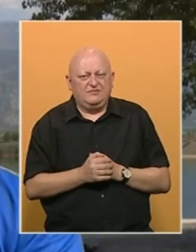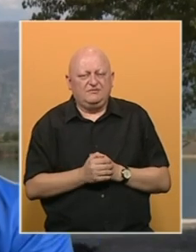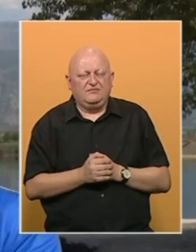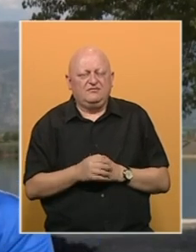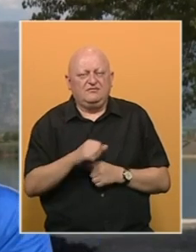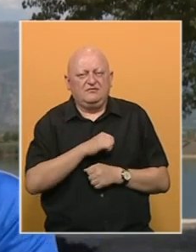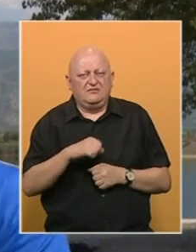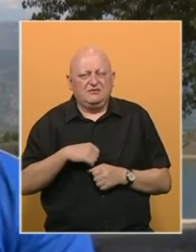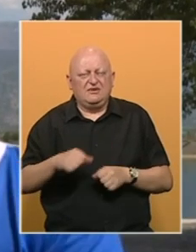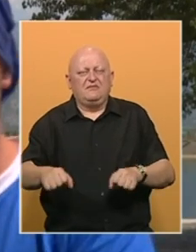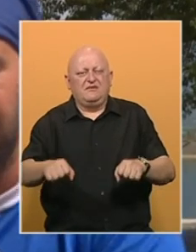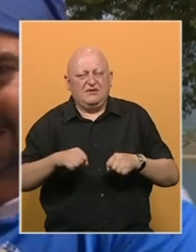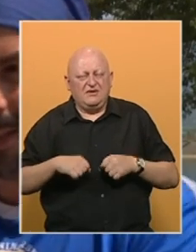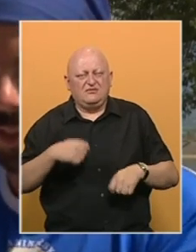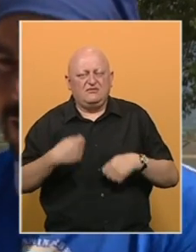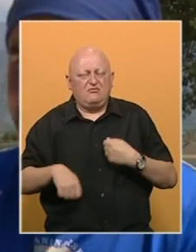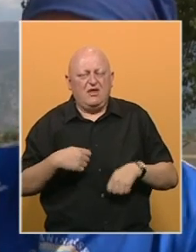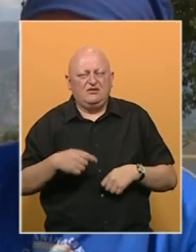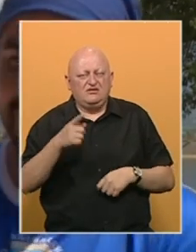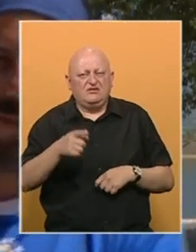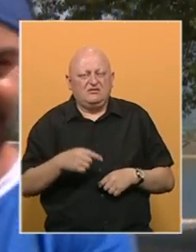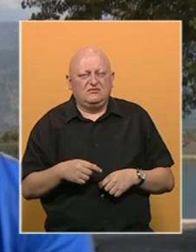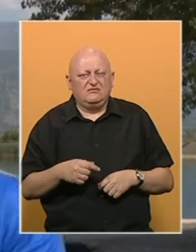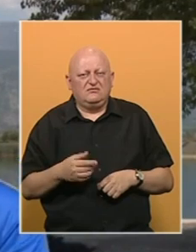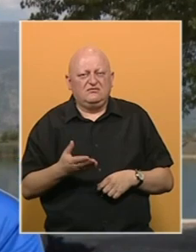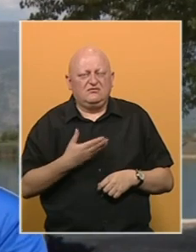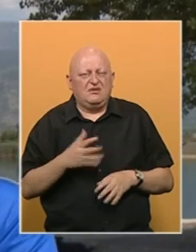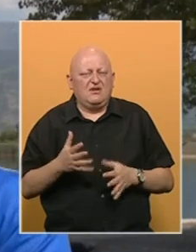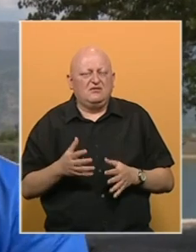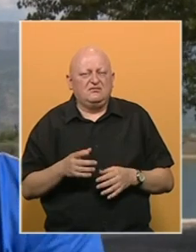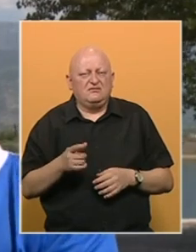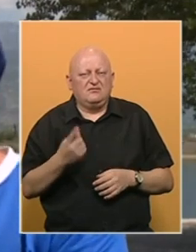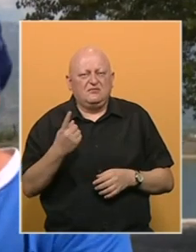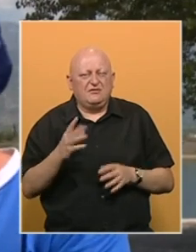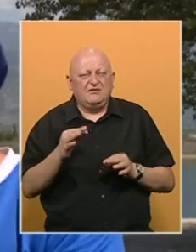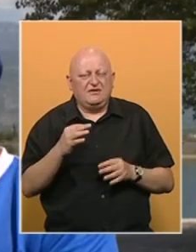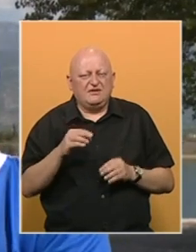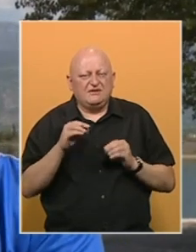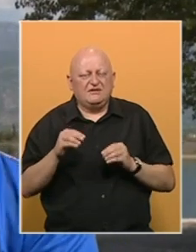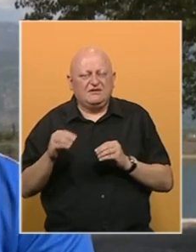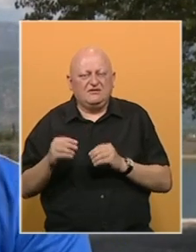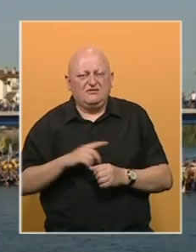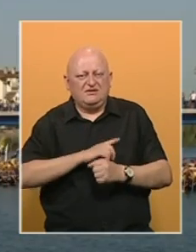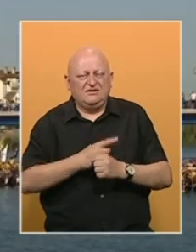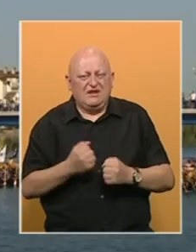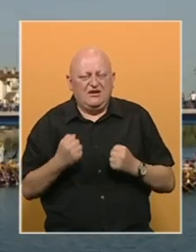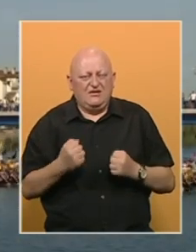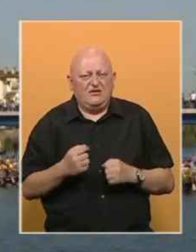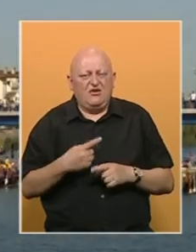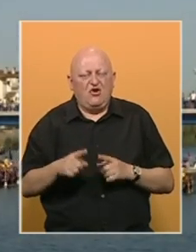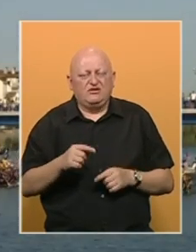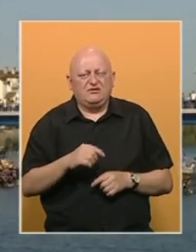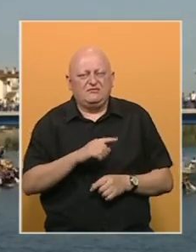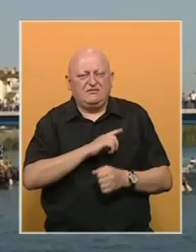I sama ta vesla koja smo imali, plastična, znači dalo nam jako nešto ti prvi desetak treninga, onaj snagu. A osim